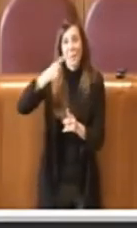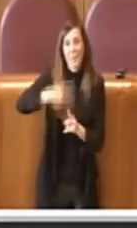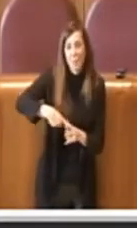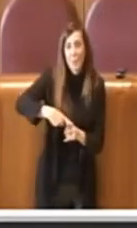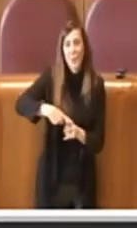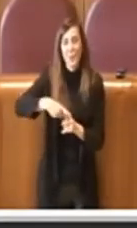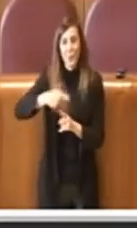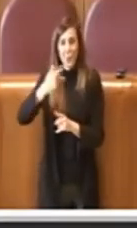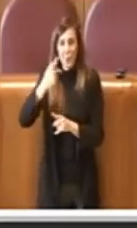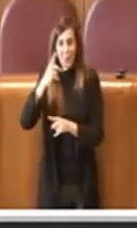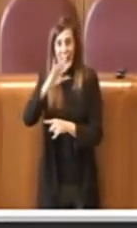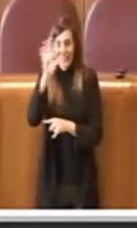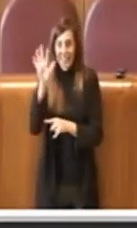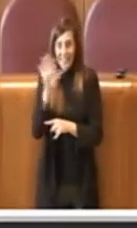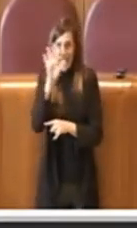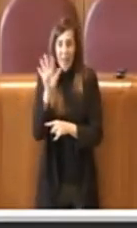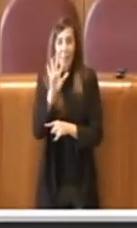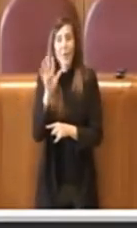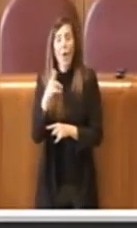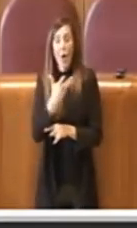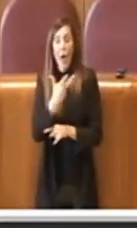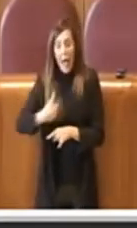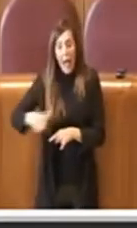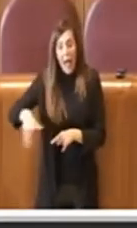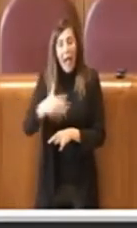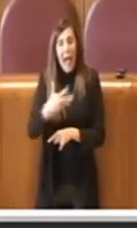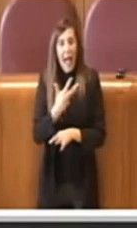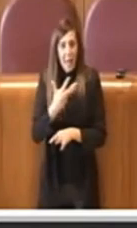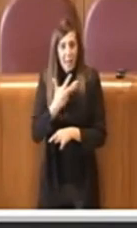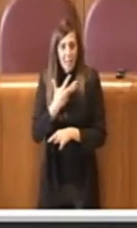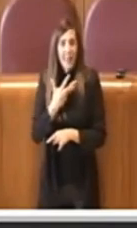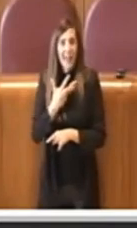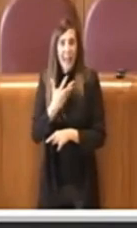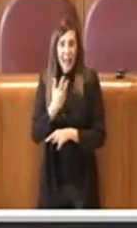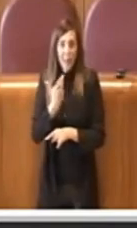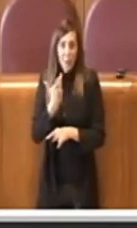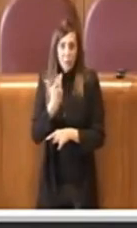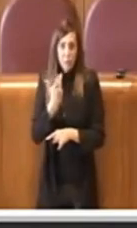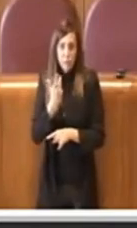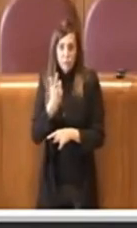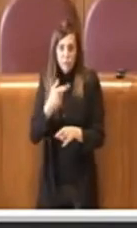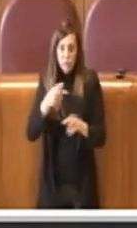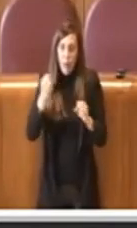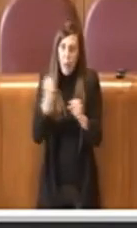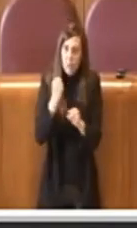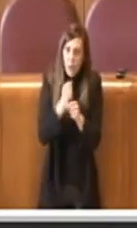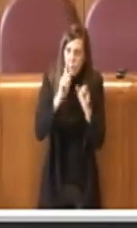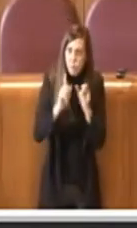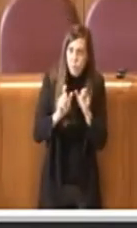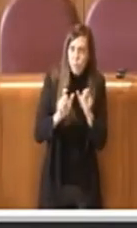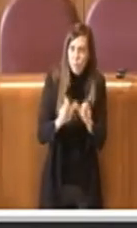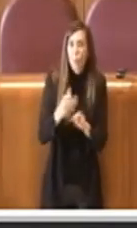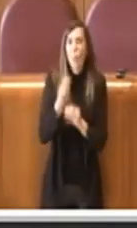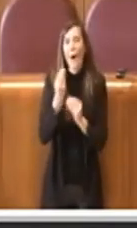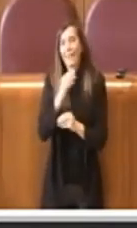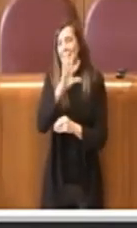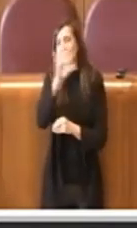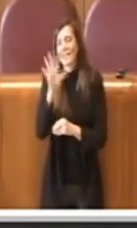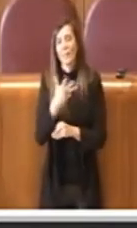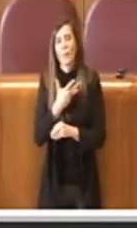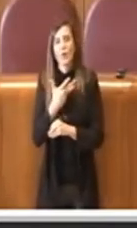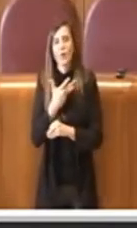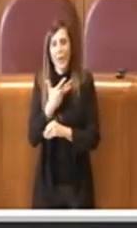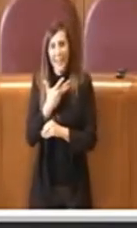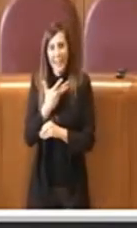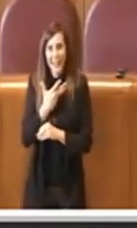sembrava scontata, per esempio abbiamo definito il fatto che, per esempio, quando ci sono delle